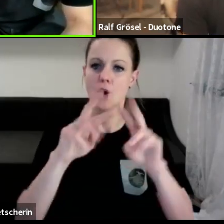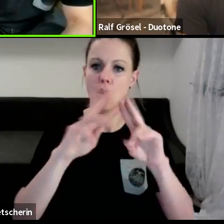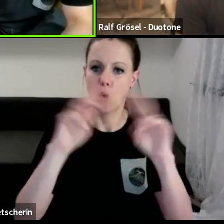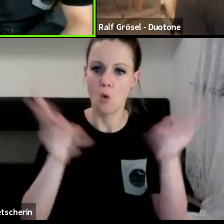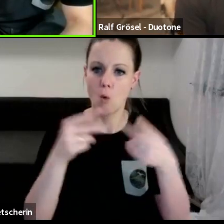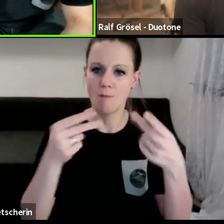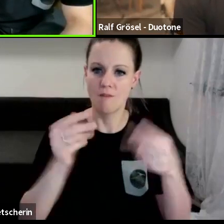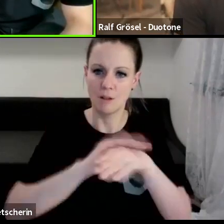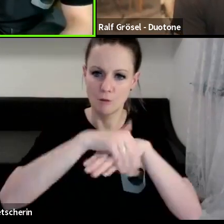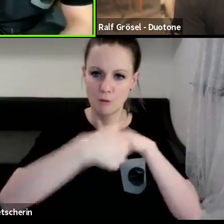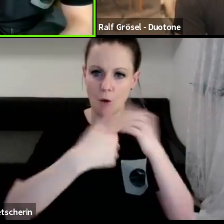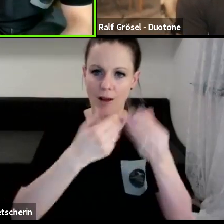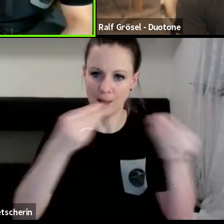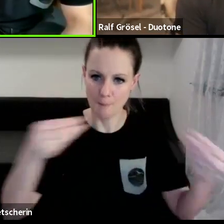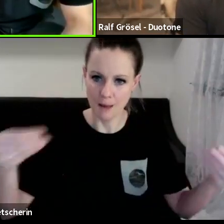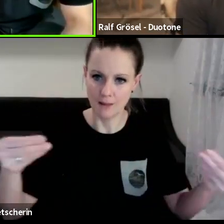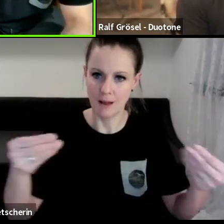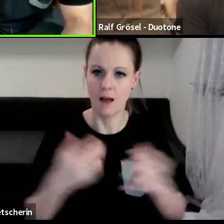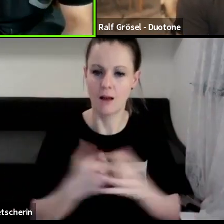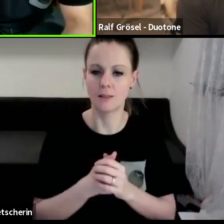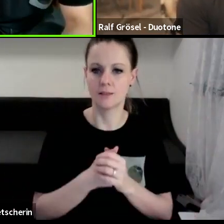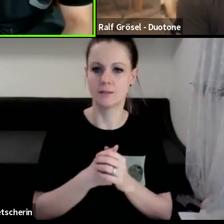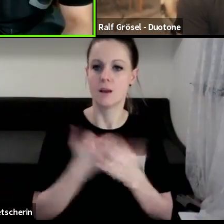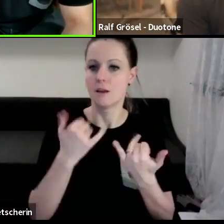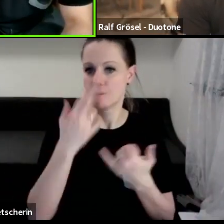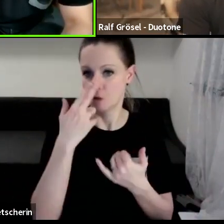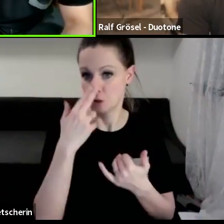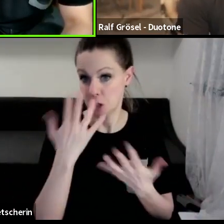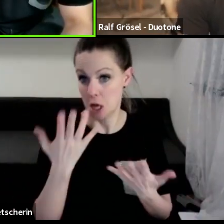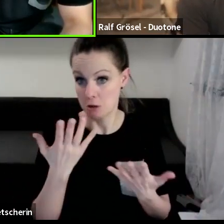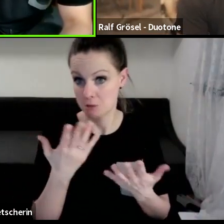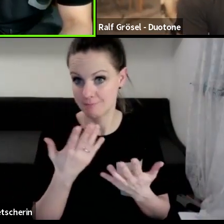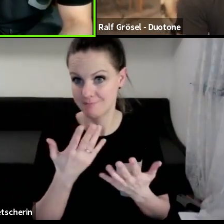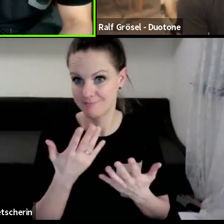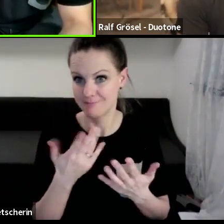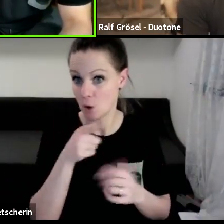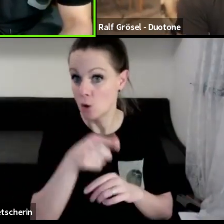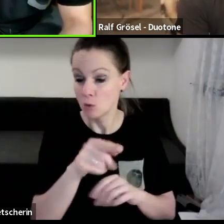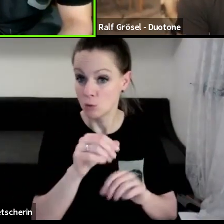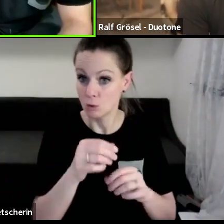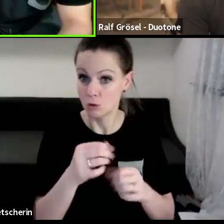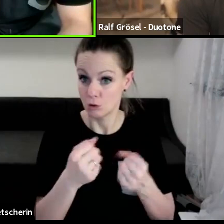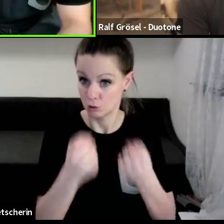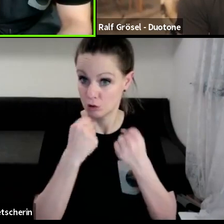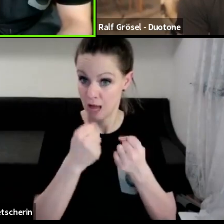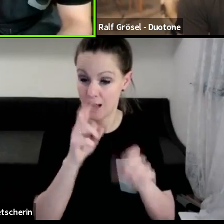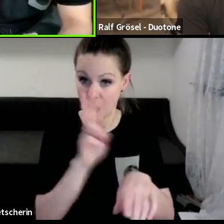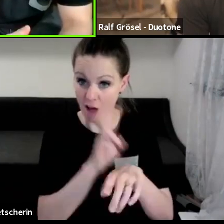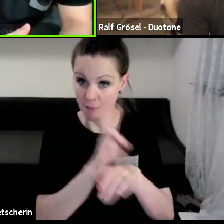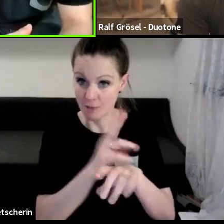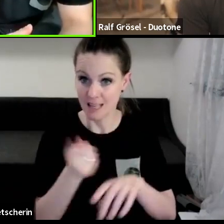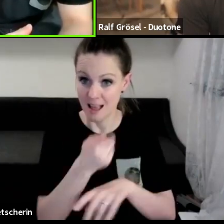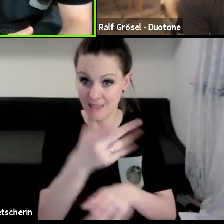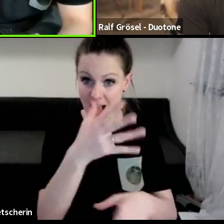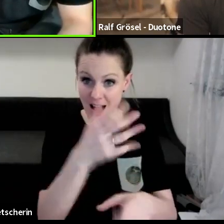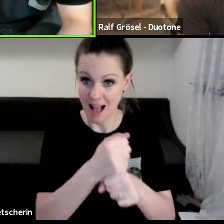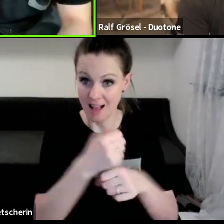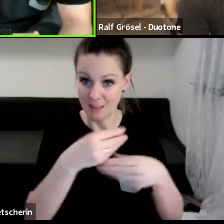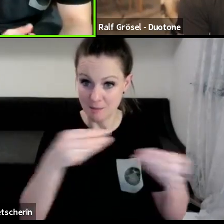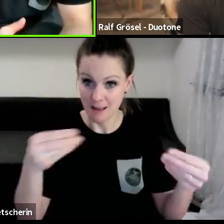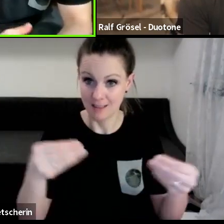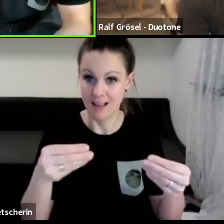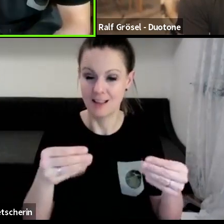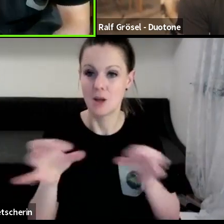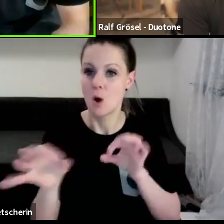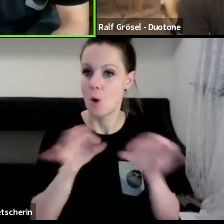umweltfreundliche Materialien, wie ist da das bei dir? Achtest du darauf, dass es nachhaltige Materialien sind, die du verwendest oder geht es da